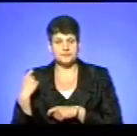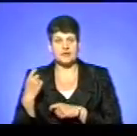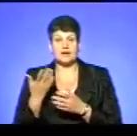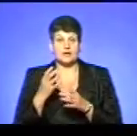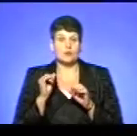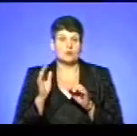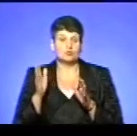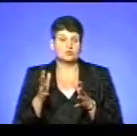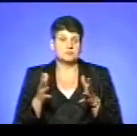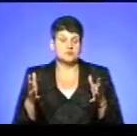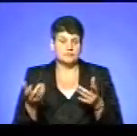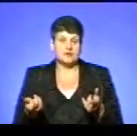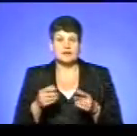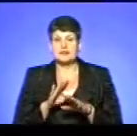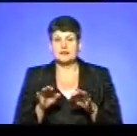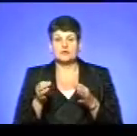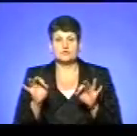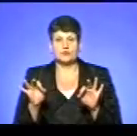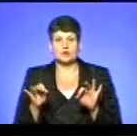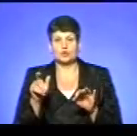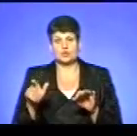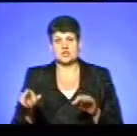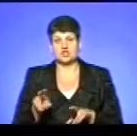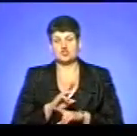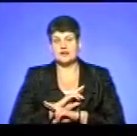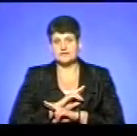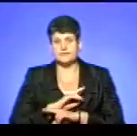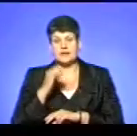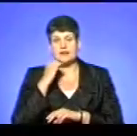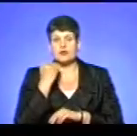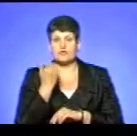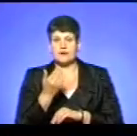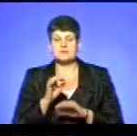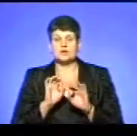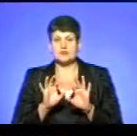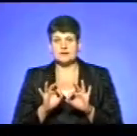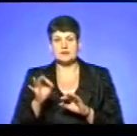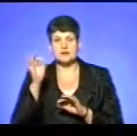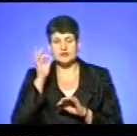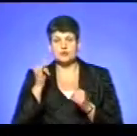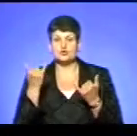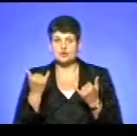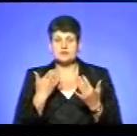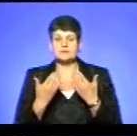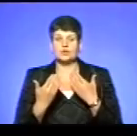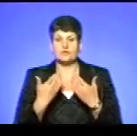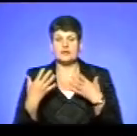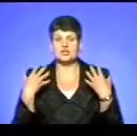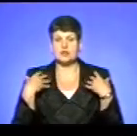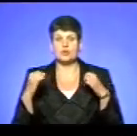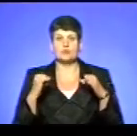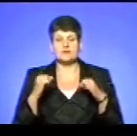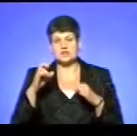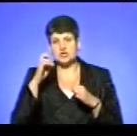могли бути, і не допустили, скажімо так, людських жертв. Я дякую вам за роз'яснення. І нагадаю, що сьогодні ми спілкувалися з начальником